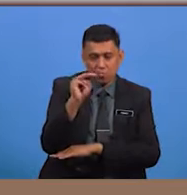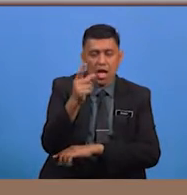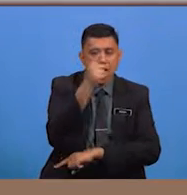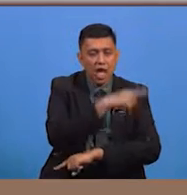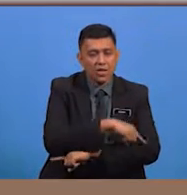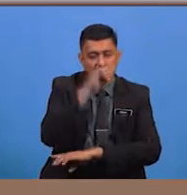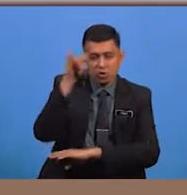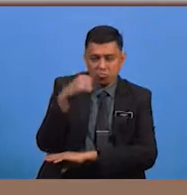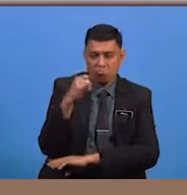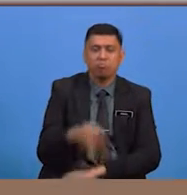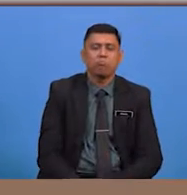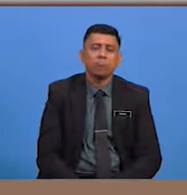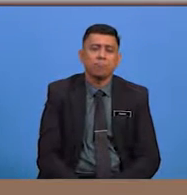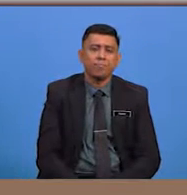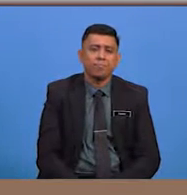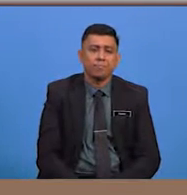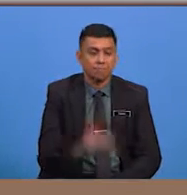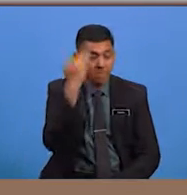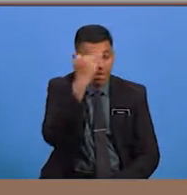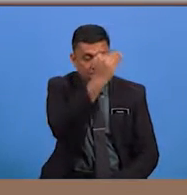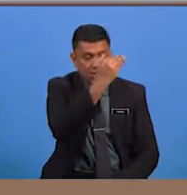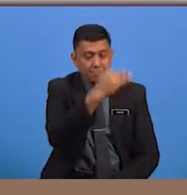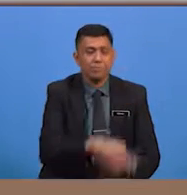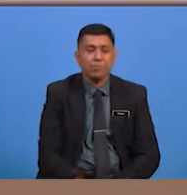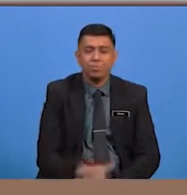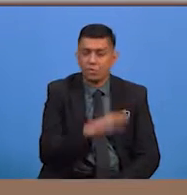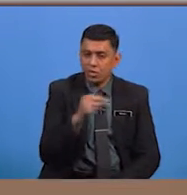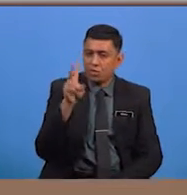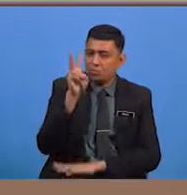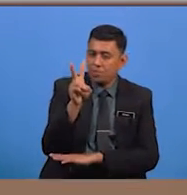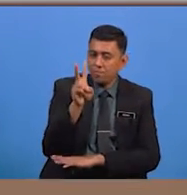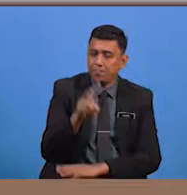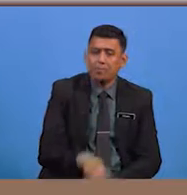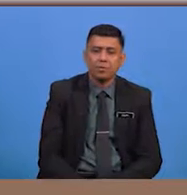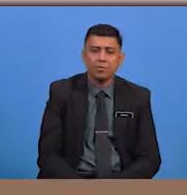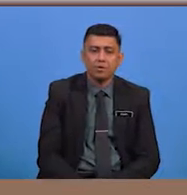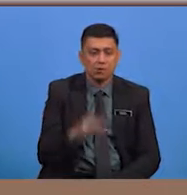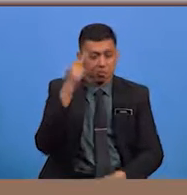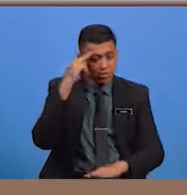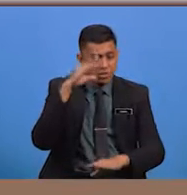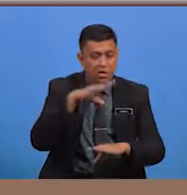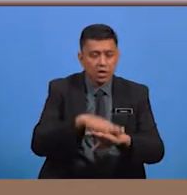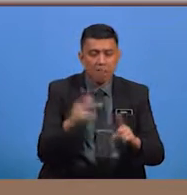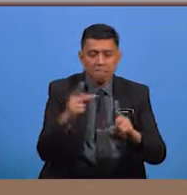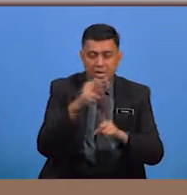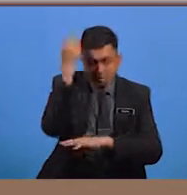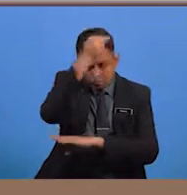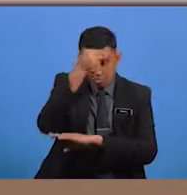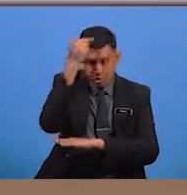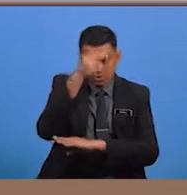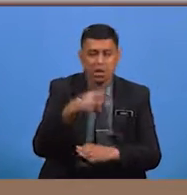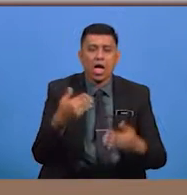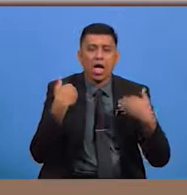hari Jumaat Iaitu pembayang Dan kedua, percaya kepada Nabi atau